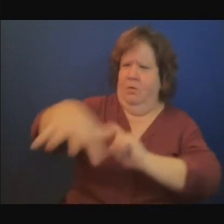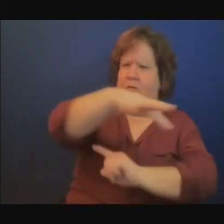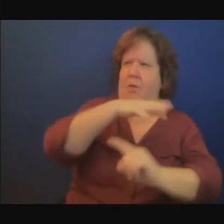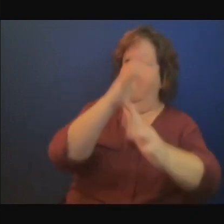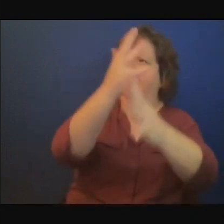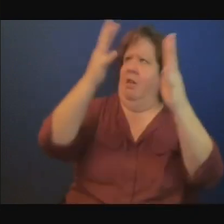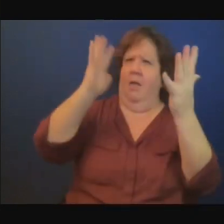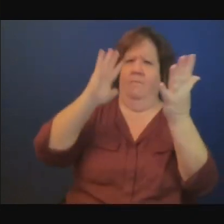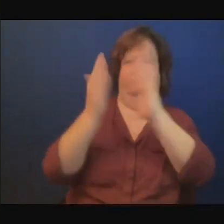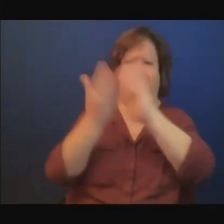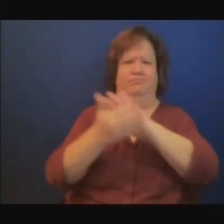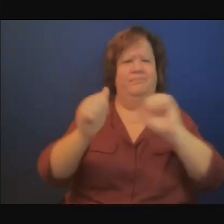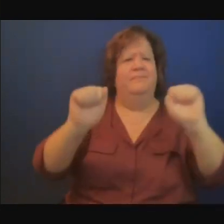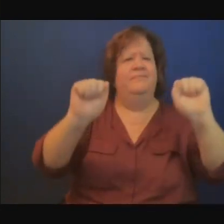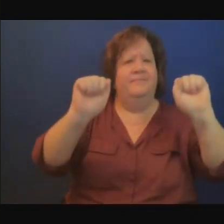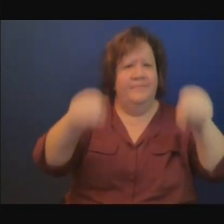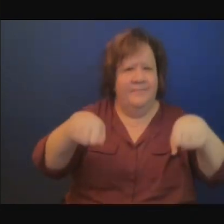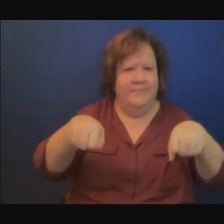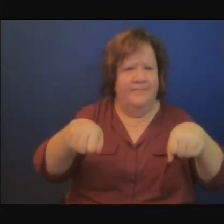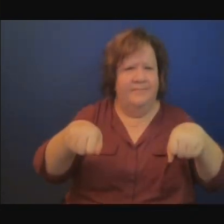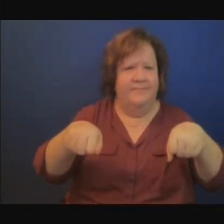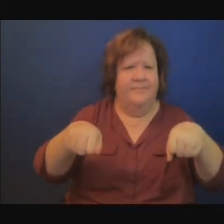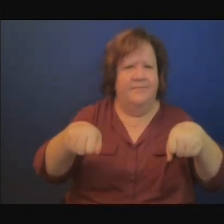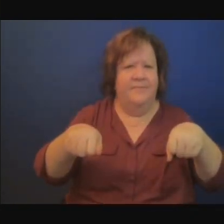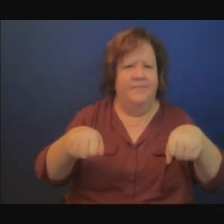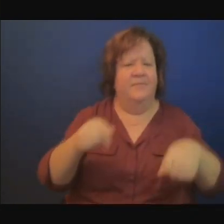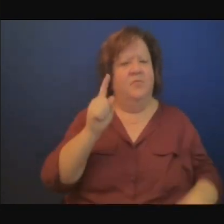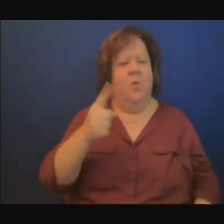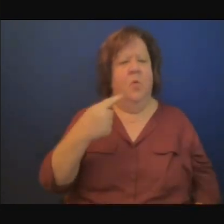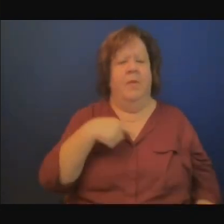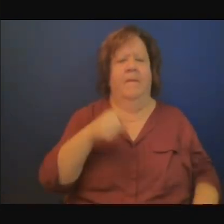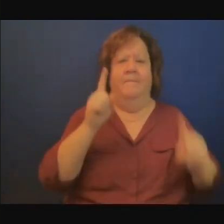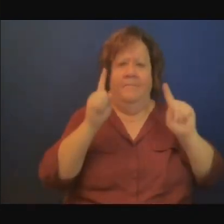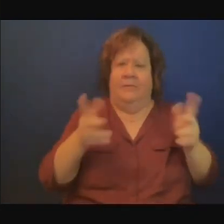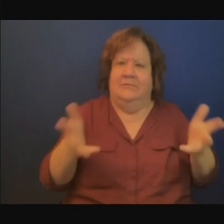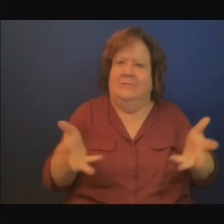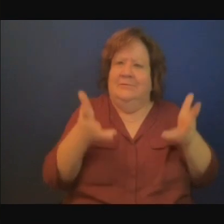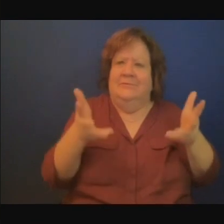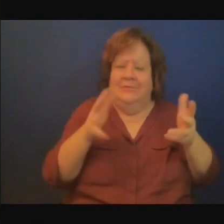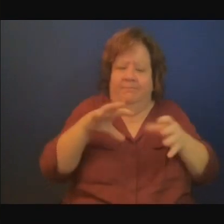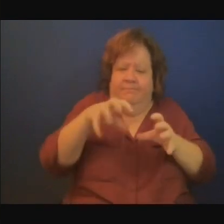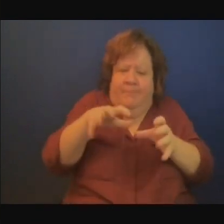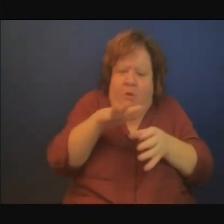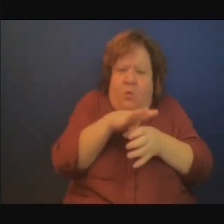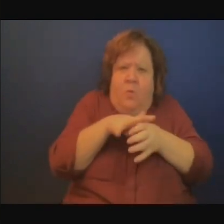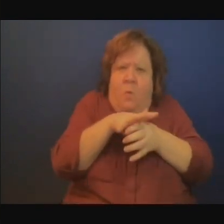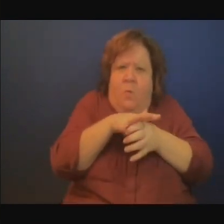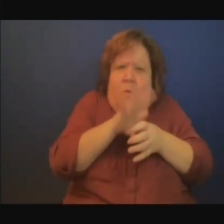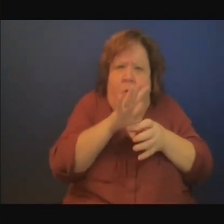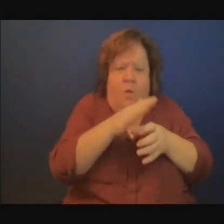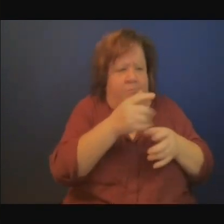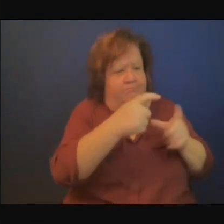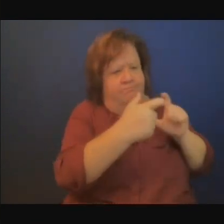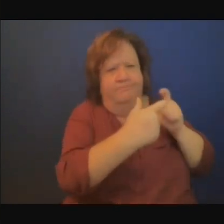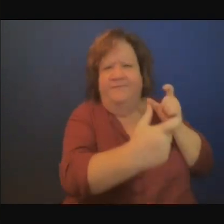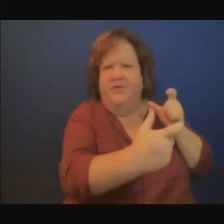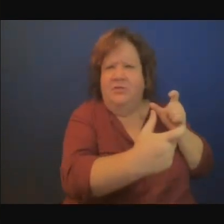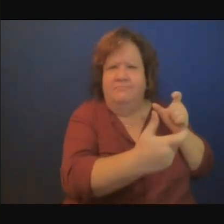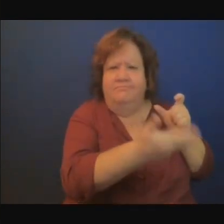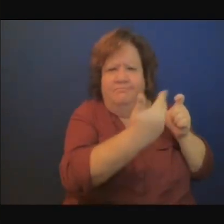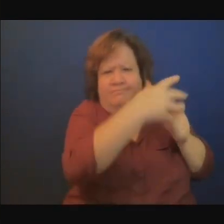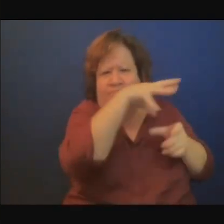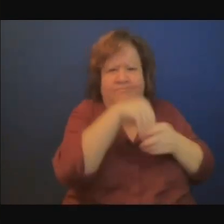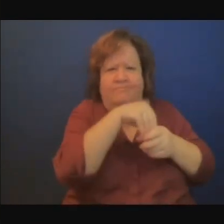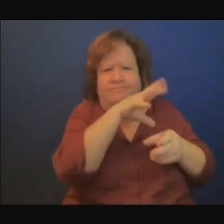socio-économique dont l'Afrique a tant besoin il sera la base de création d'entreprises et le